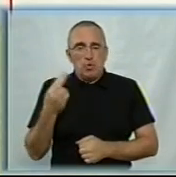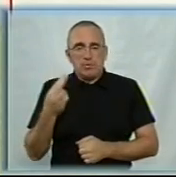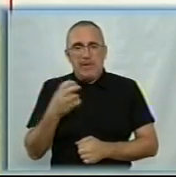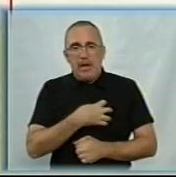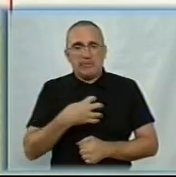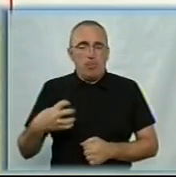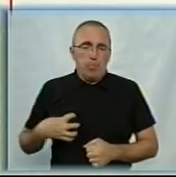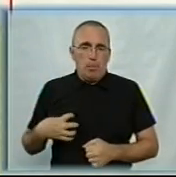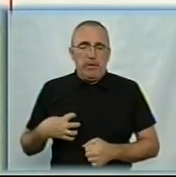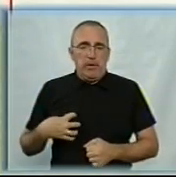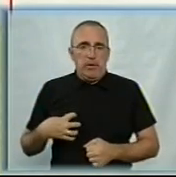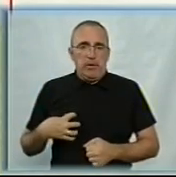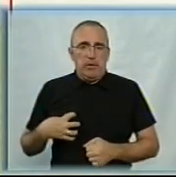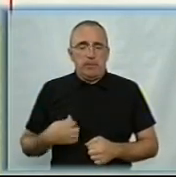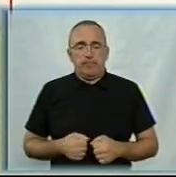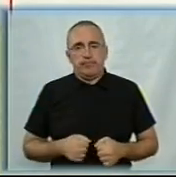Республік.